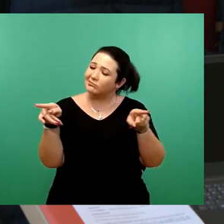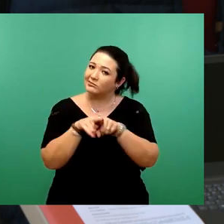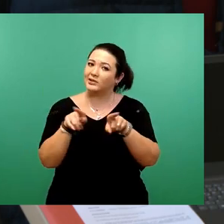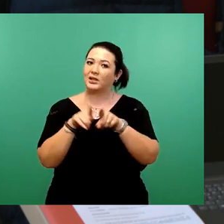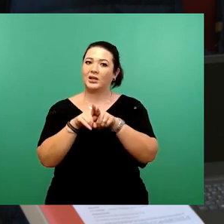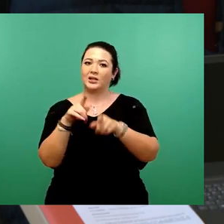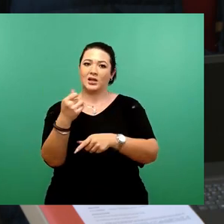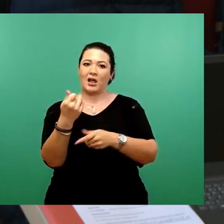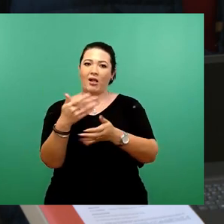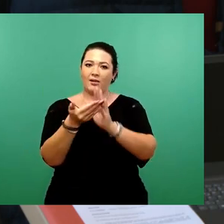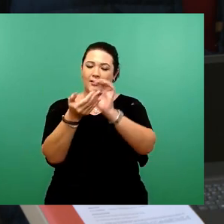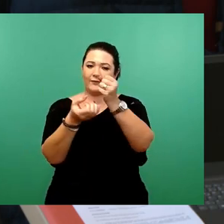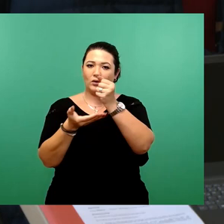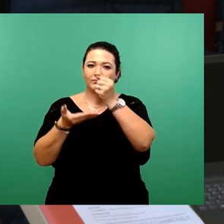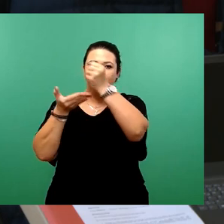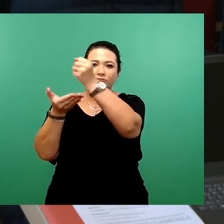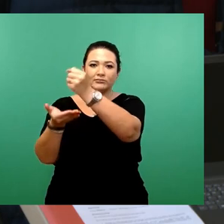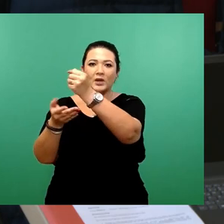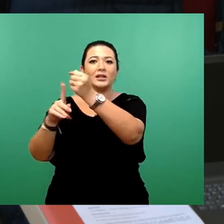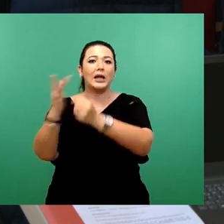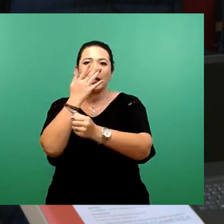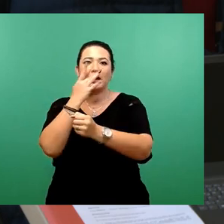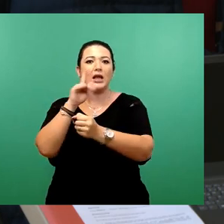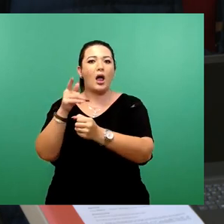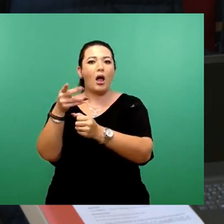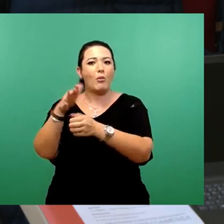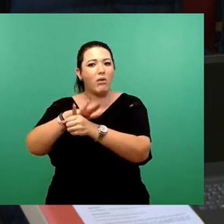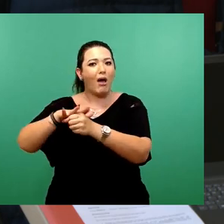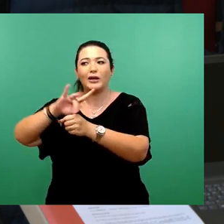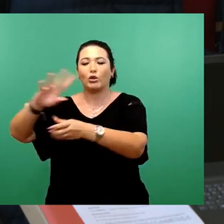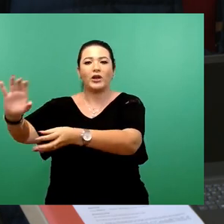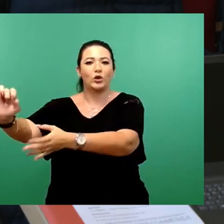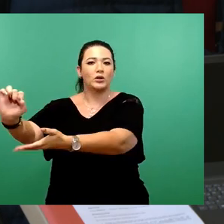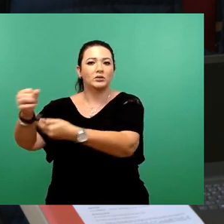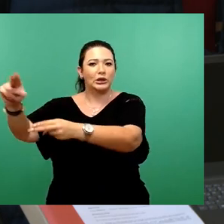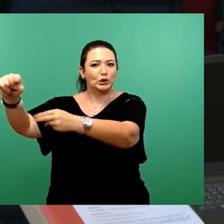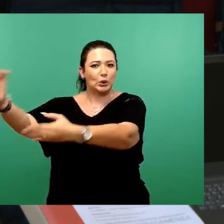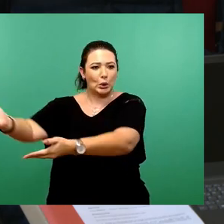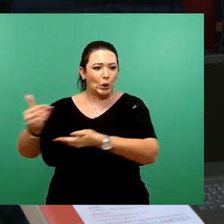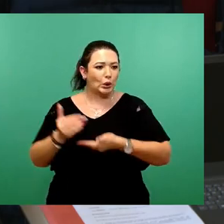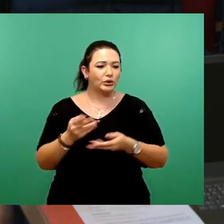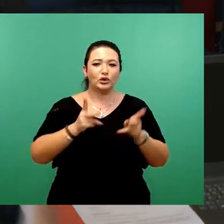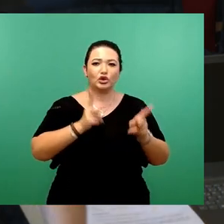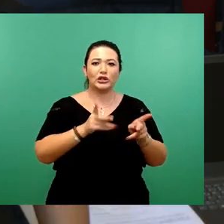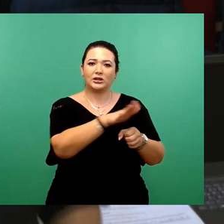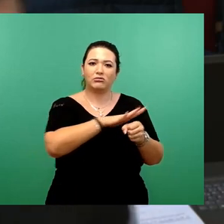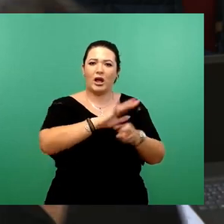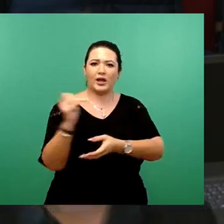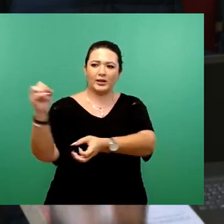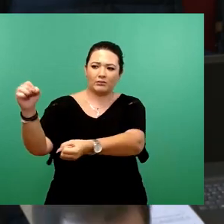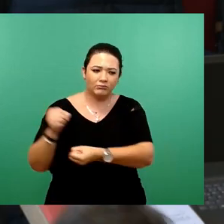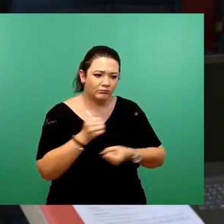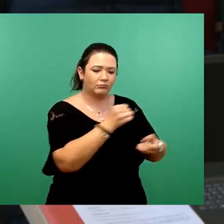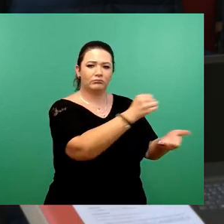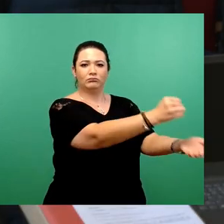dem Kita-Bereich entzogen und zu einer städtischen GmbH gegeben. Das zur Vorrede und nun zu